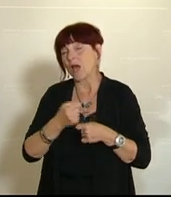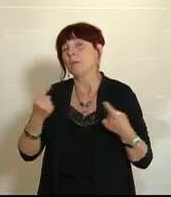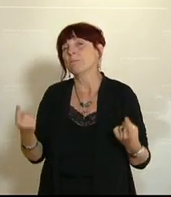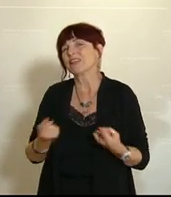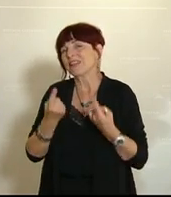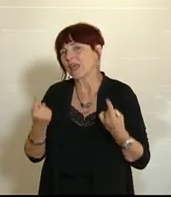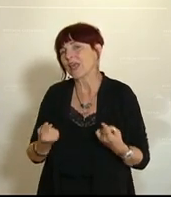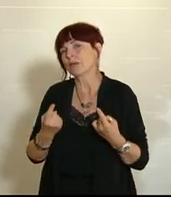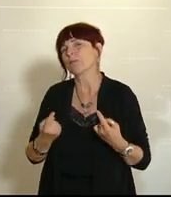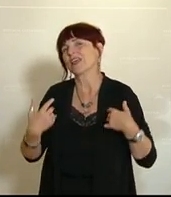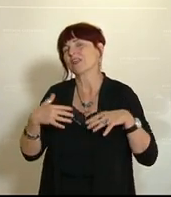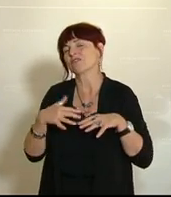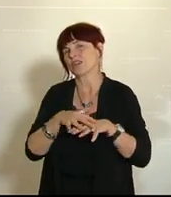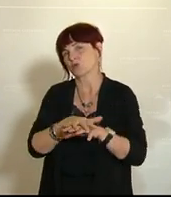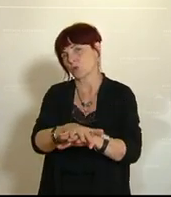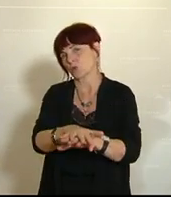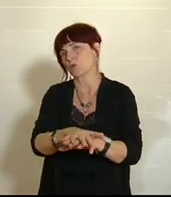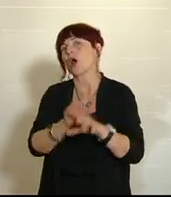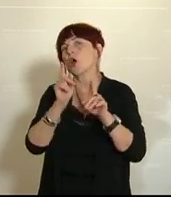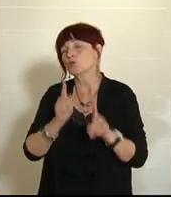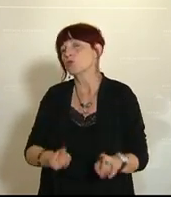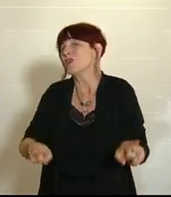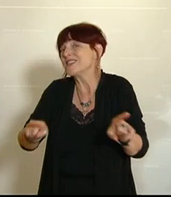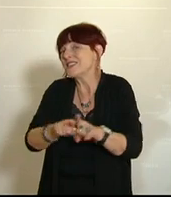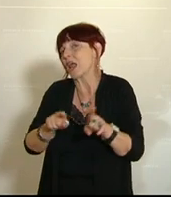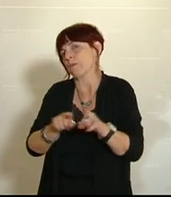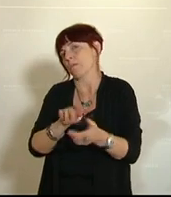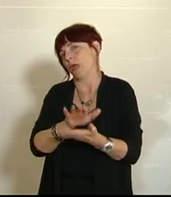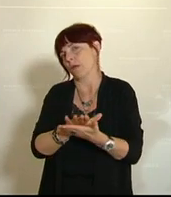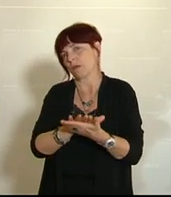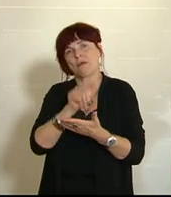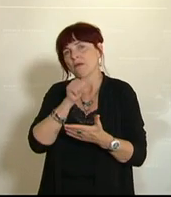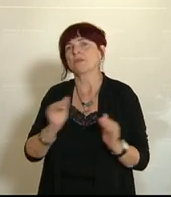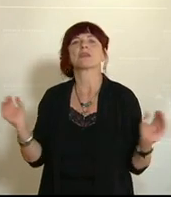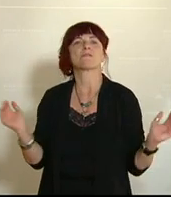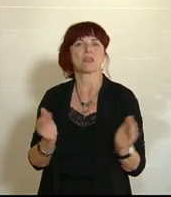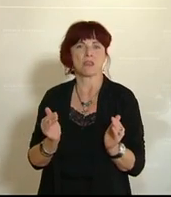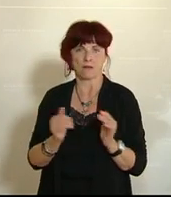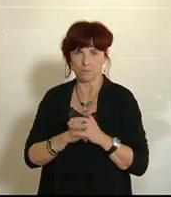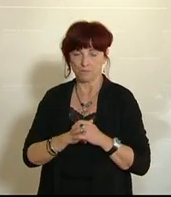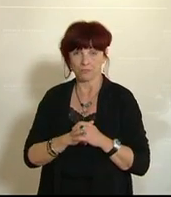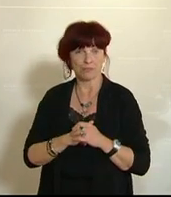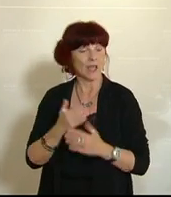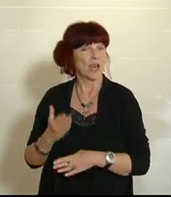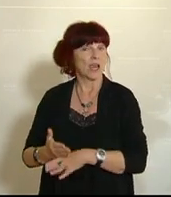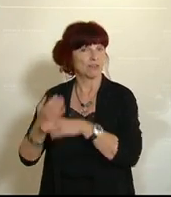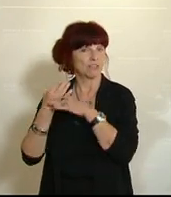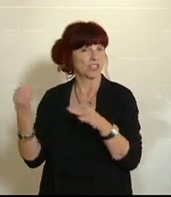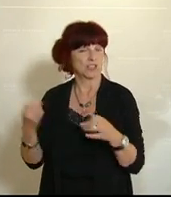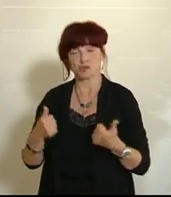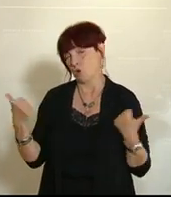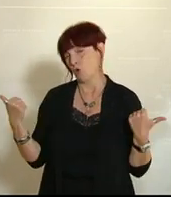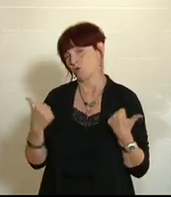Infrastruktur, wirklich im jetzigen Ausmaß bleiben können. Weil es nützt uns nichts, wenn man auf der einen Seite das tolle